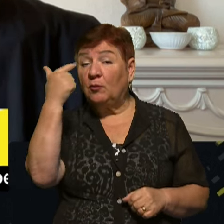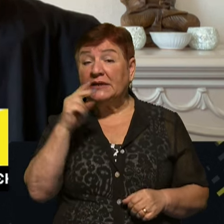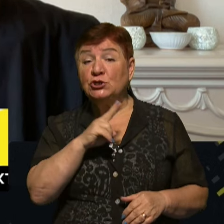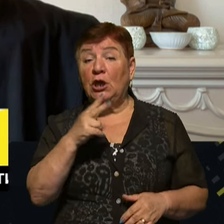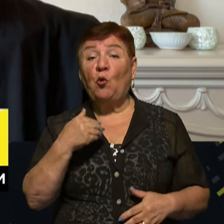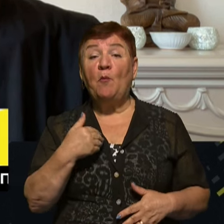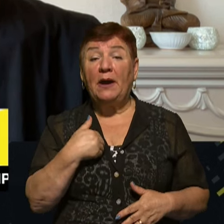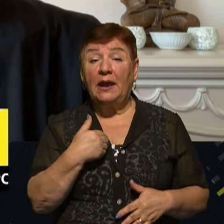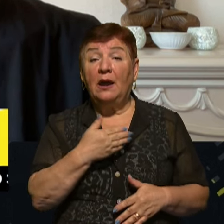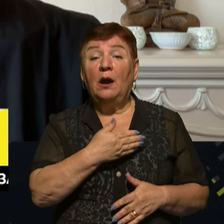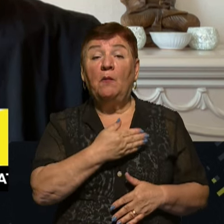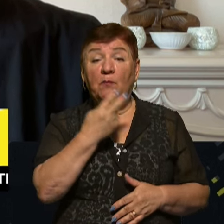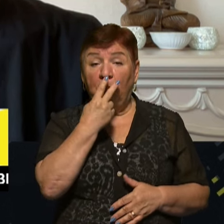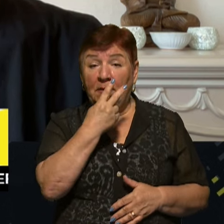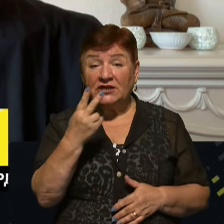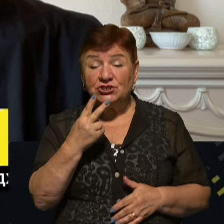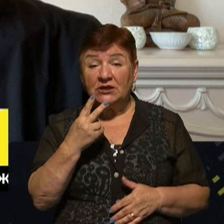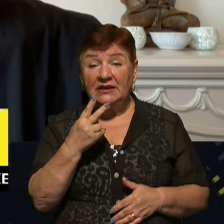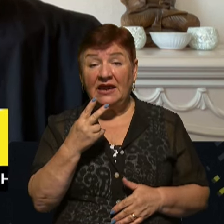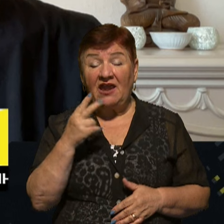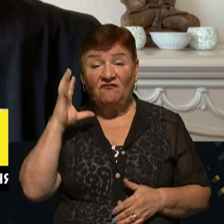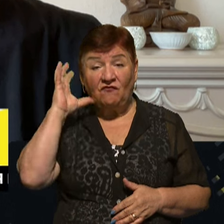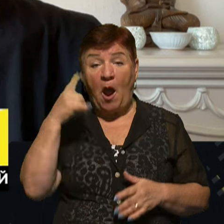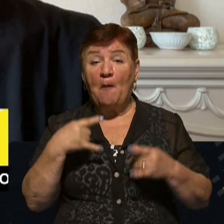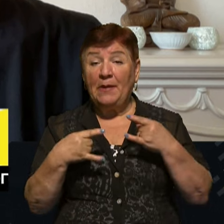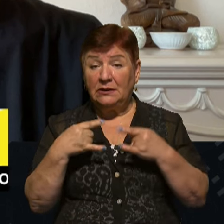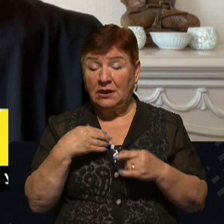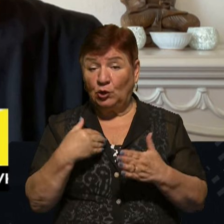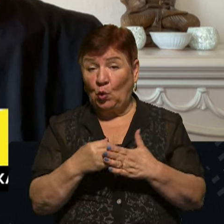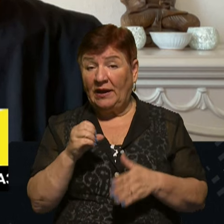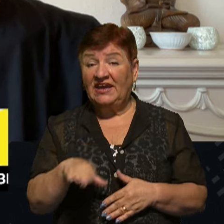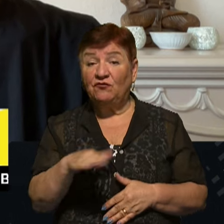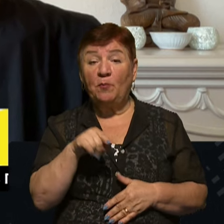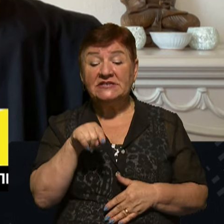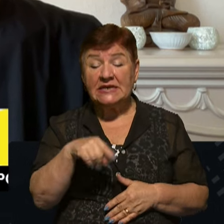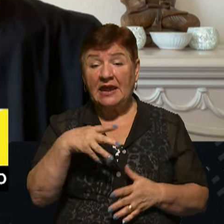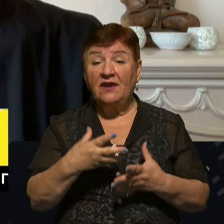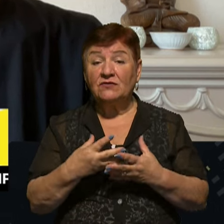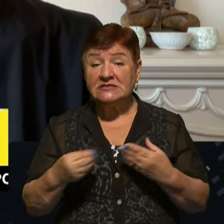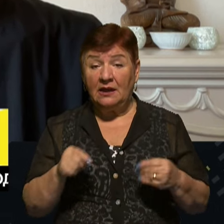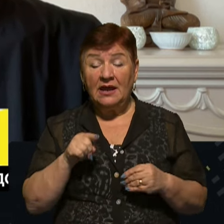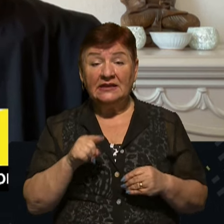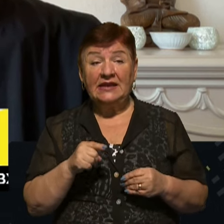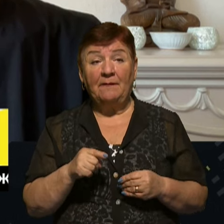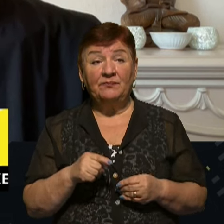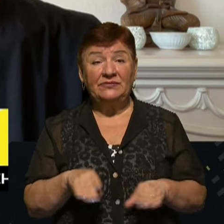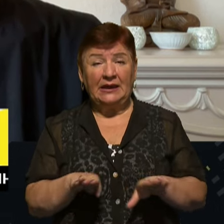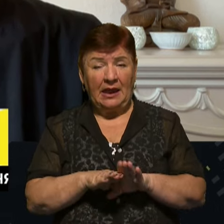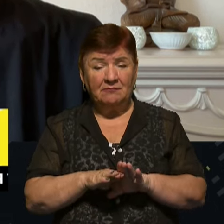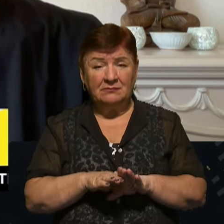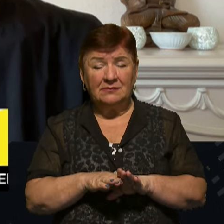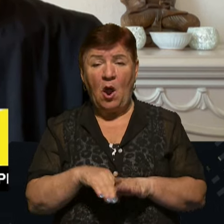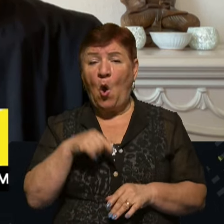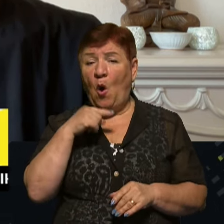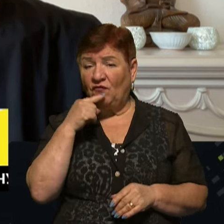побачили в медіа з приводу Трунелі Хуея до Європи цієї весни, там жилають непрямим текстом, щось подібне